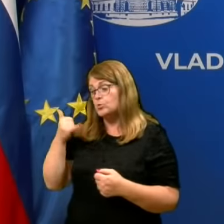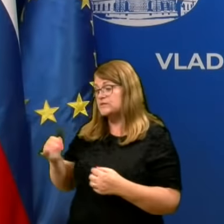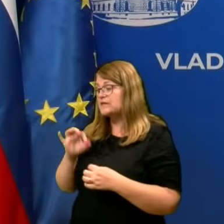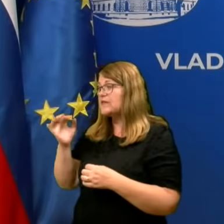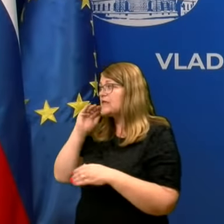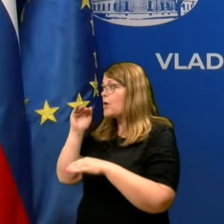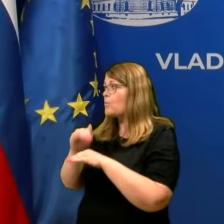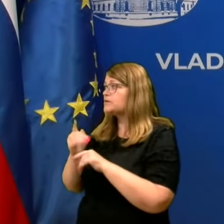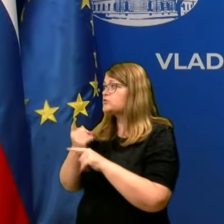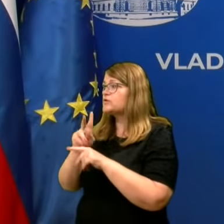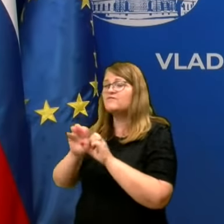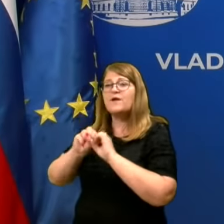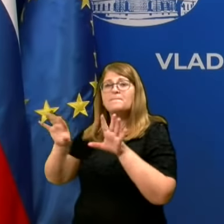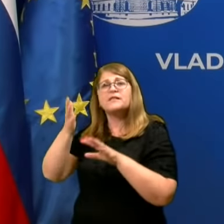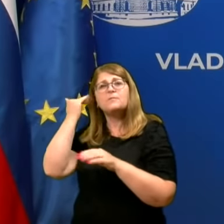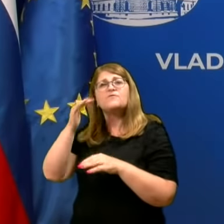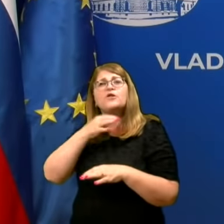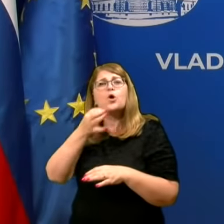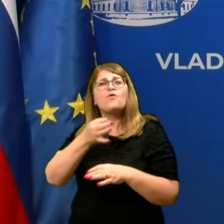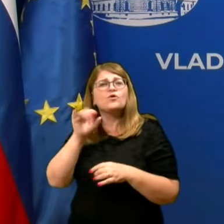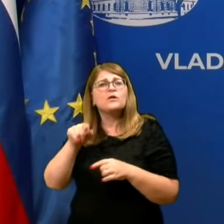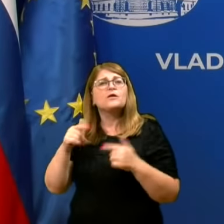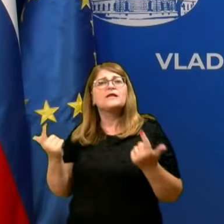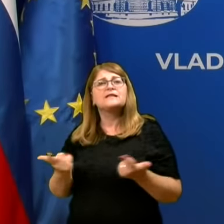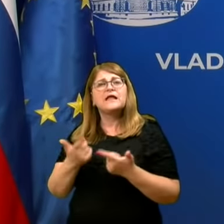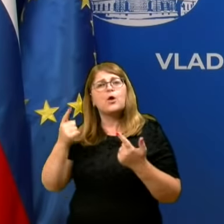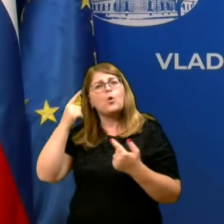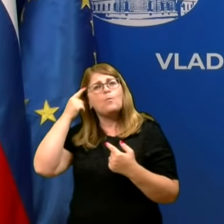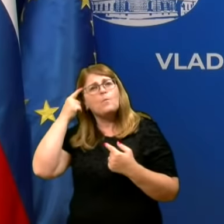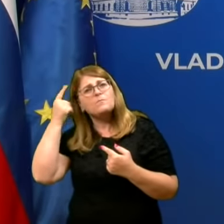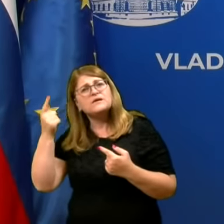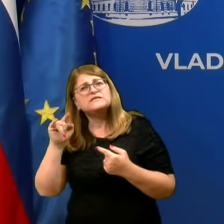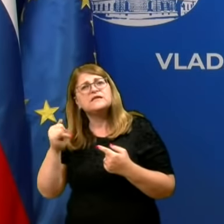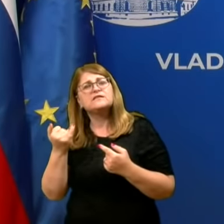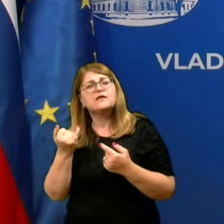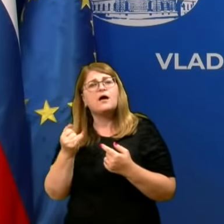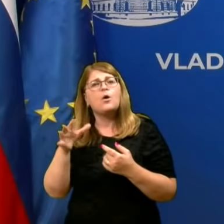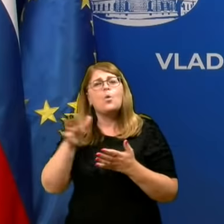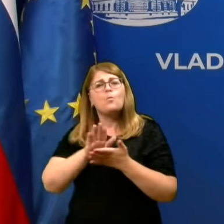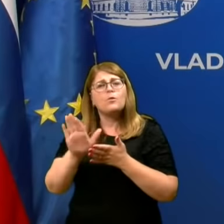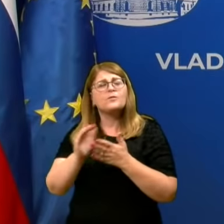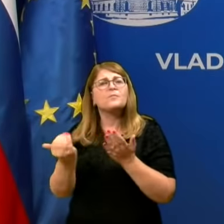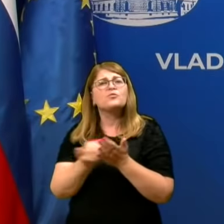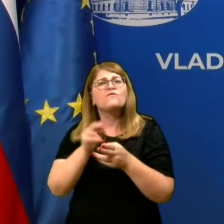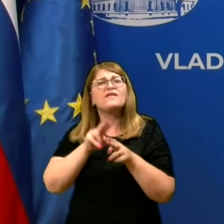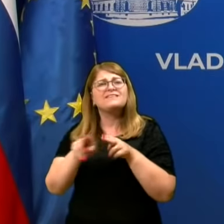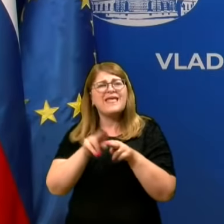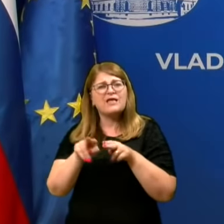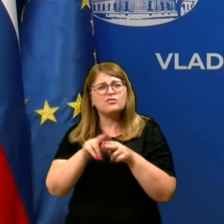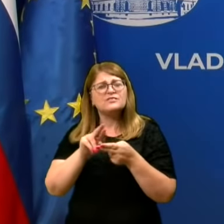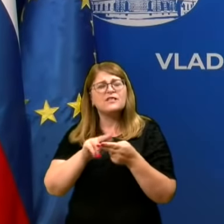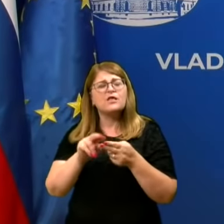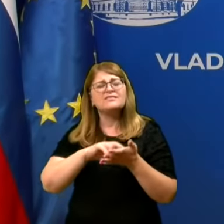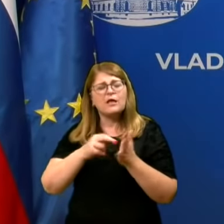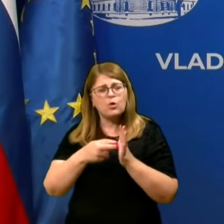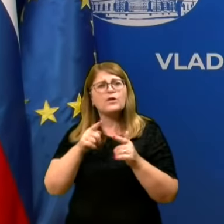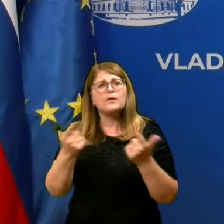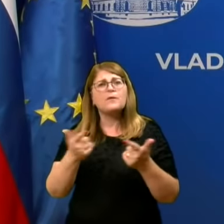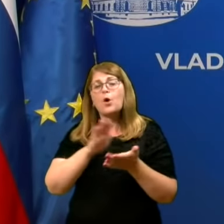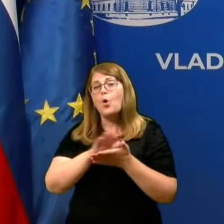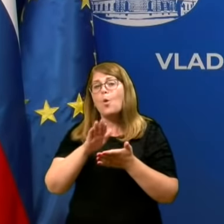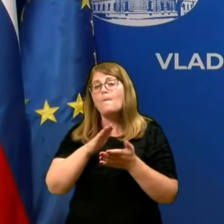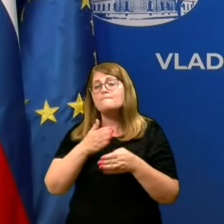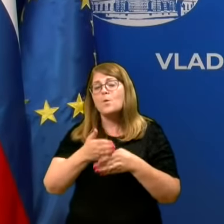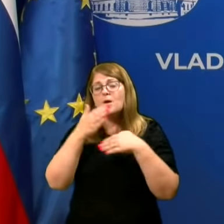opazil, tudi v mediji je bilo veliko govora o temu, da lahko pomislimo, da se poslužimo novih tehnologij, ki nam bi lahko pomagali pri identifikaciji teh